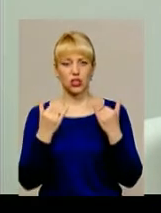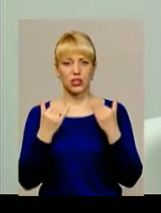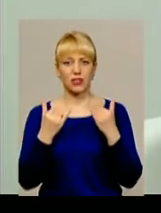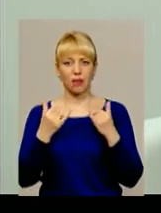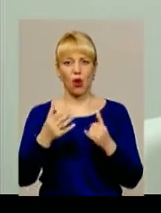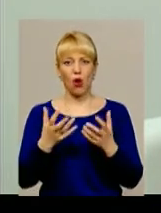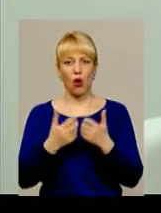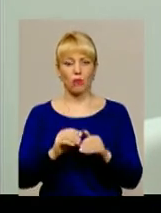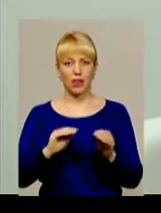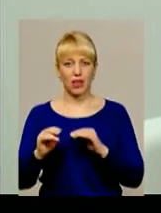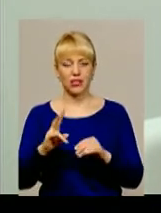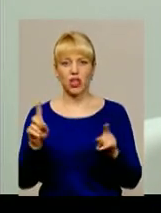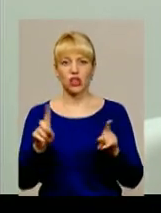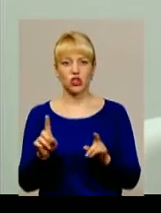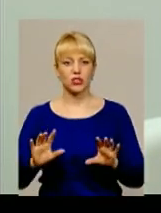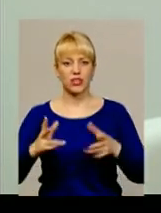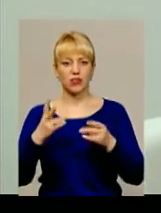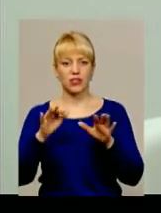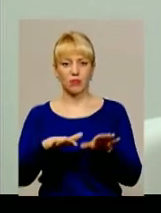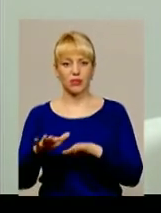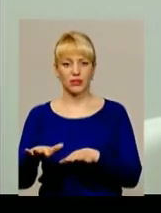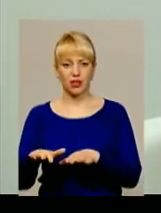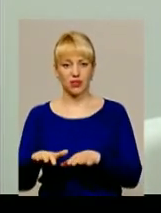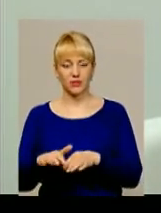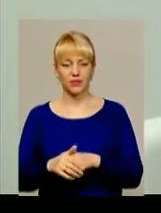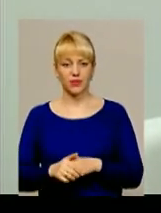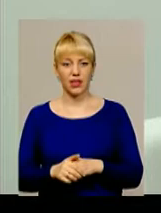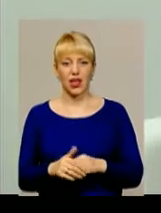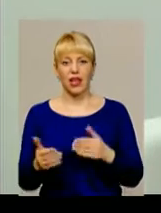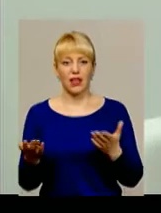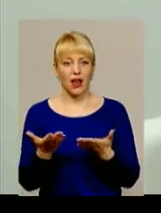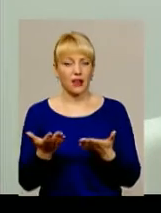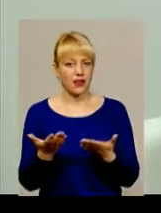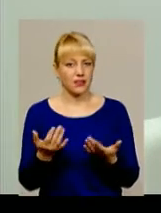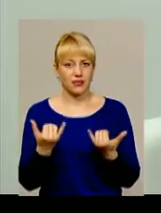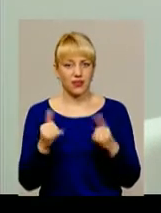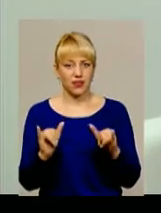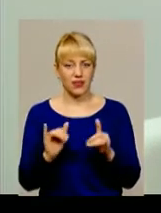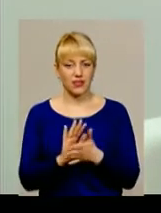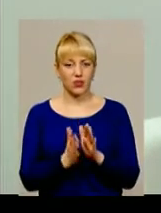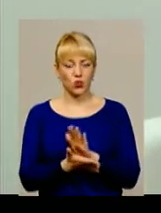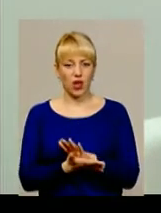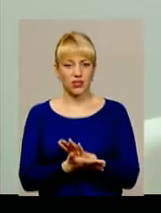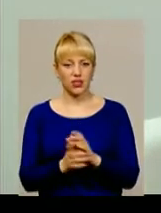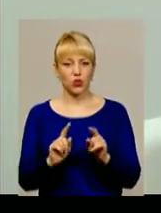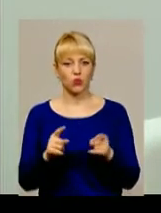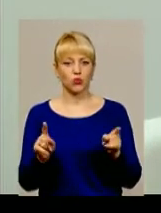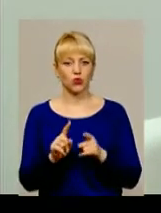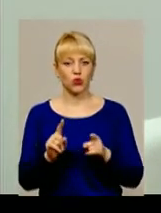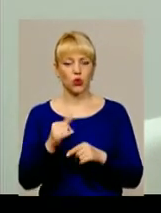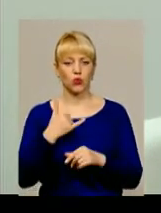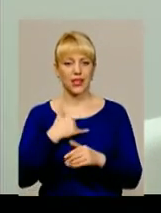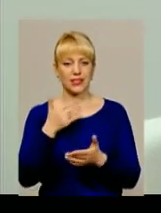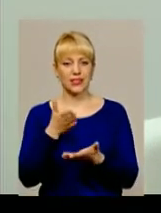обладнанням. Але що сталося на місцях? Якась абсолютно дивна ситуація, тому що у нас